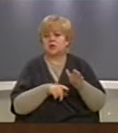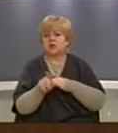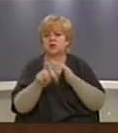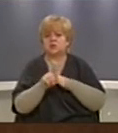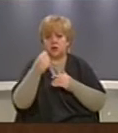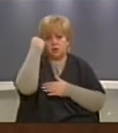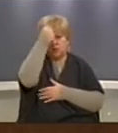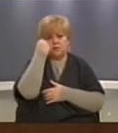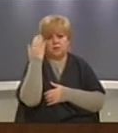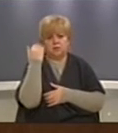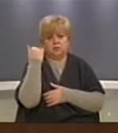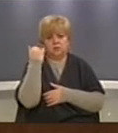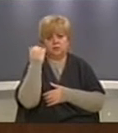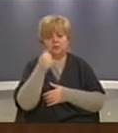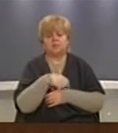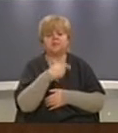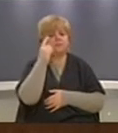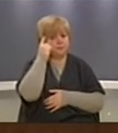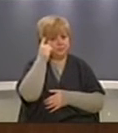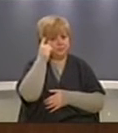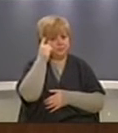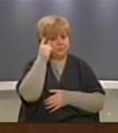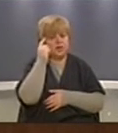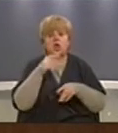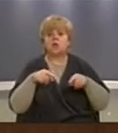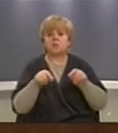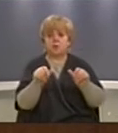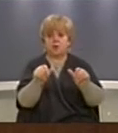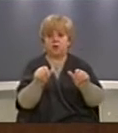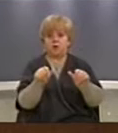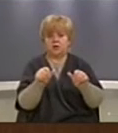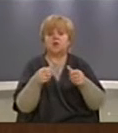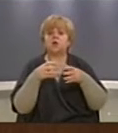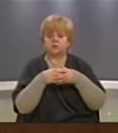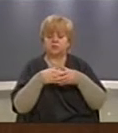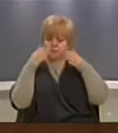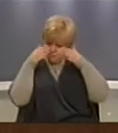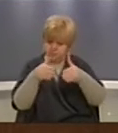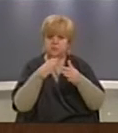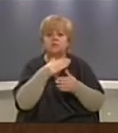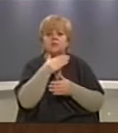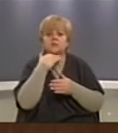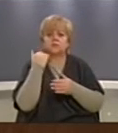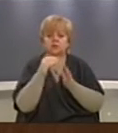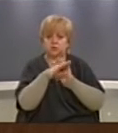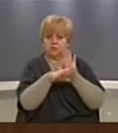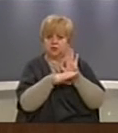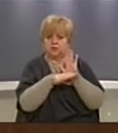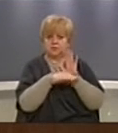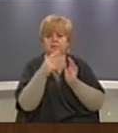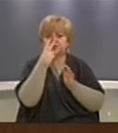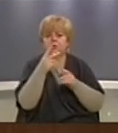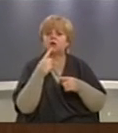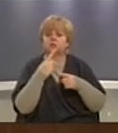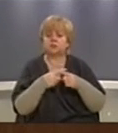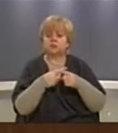herët, me ndojmë se tek pronat e komunitetetve pakis duke të fokusohemi më te për përmes ligjit, duke pasur